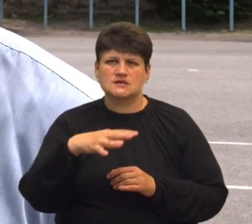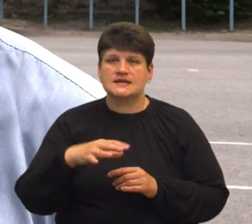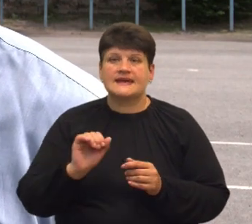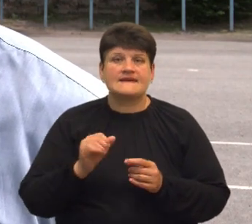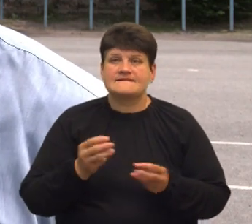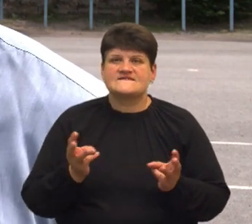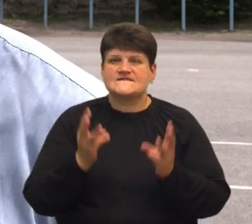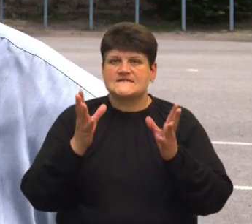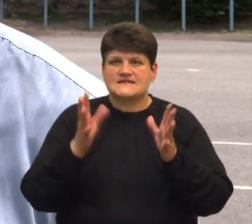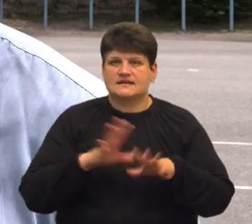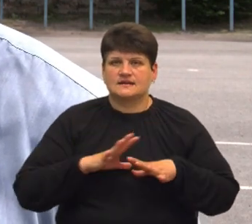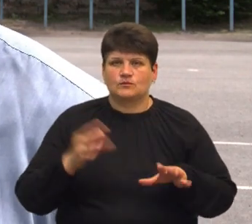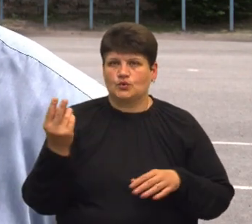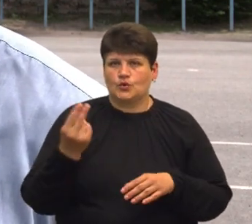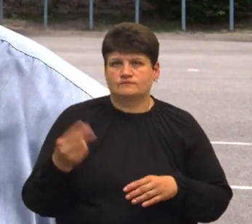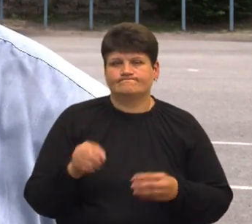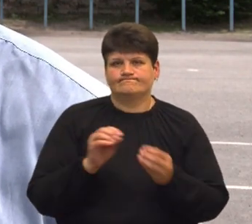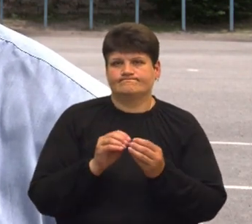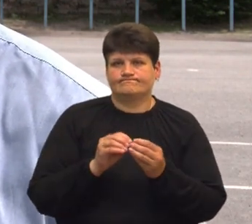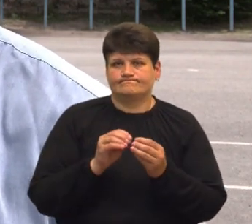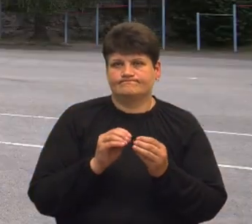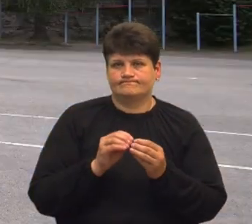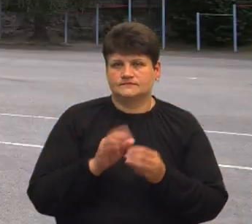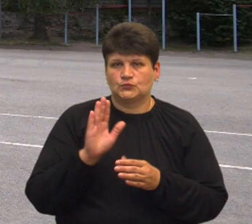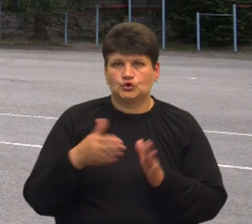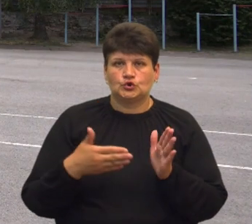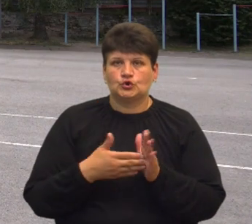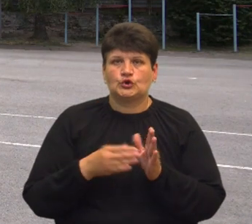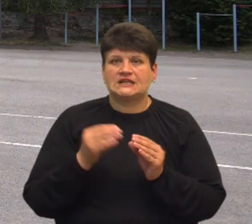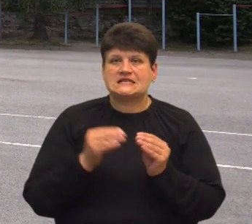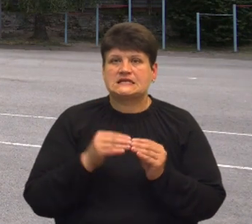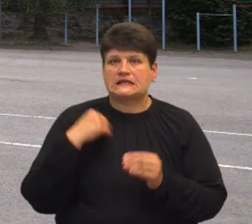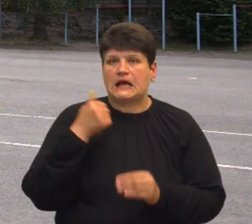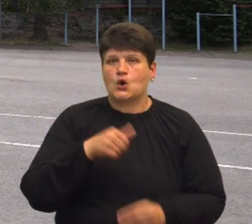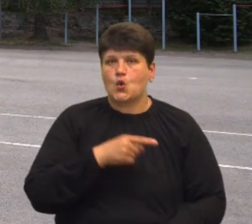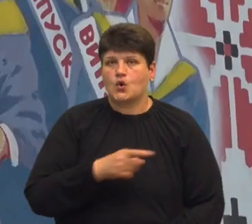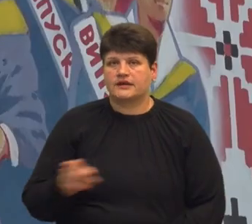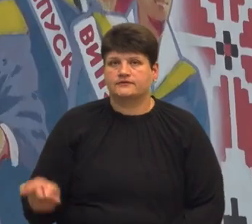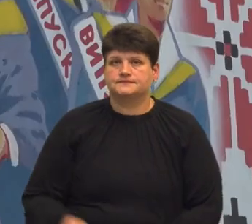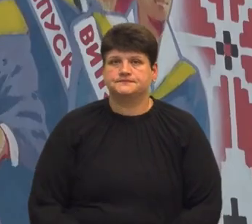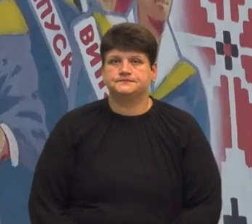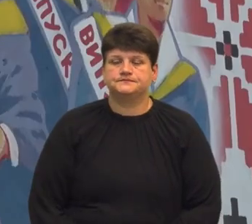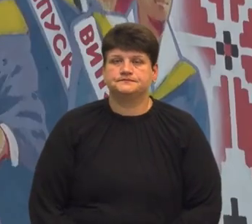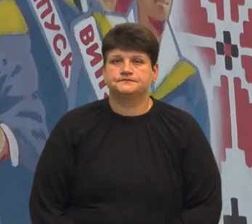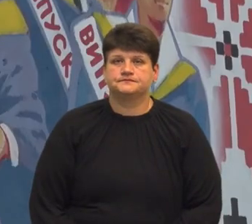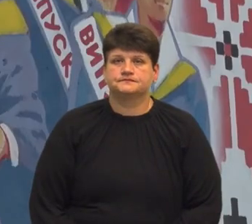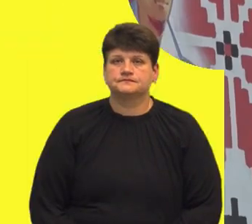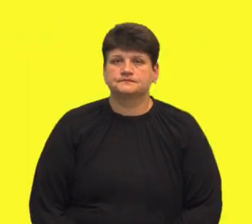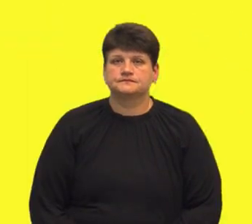кольору, який залишається насиченим впродовж до 10 років. Тетяна Панченко, Андрій Міц, Суспільне новини, Тернопіль.